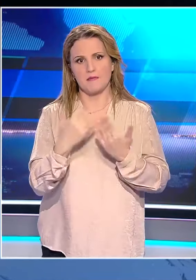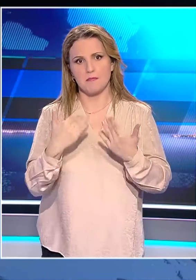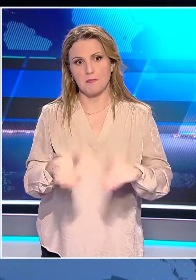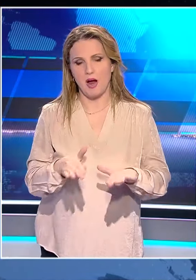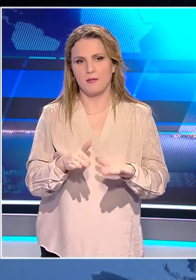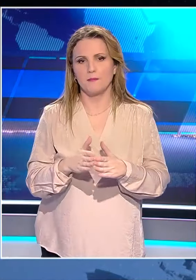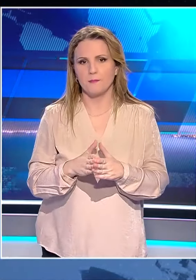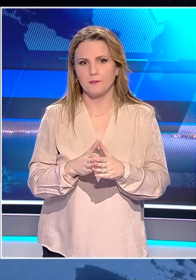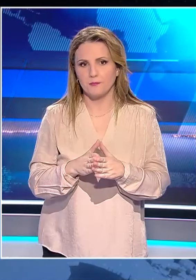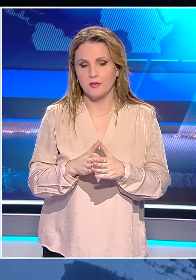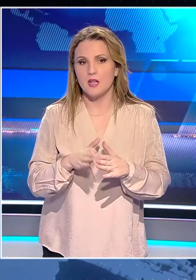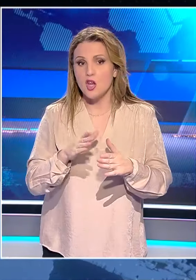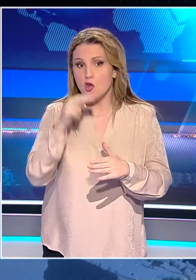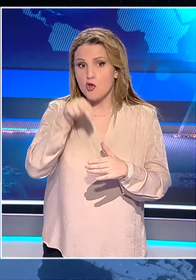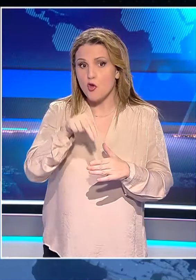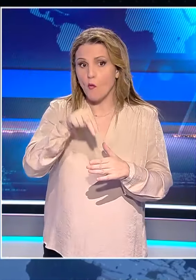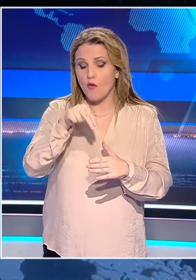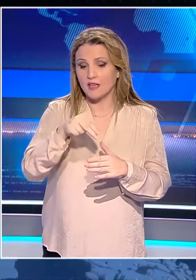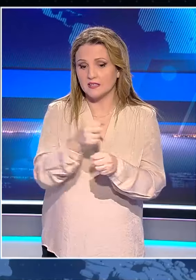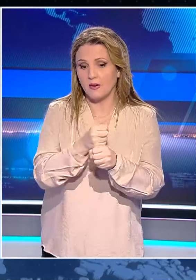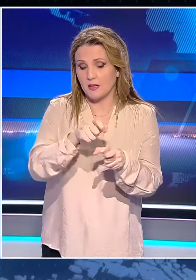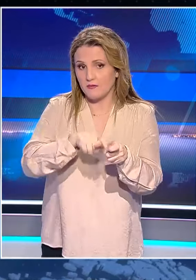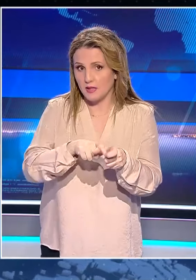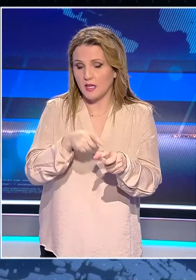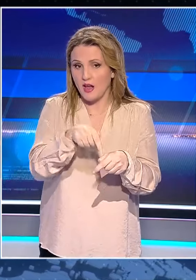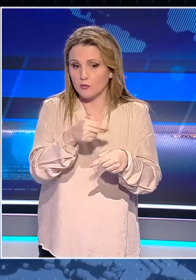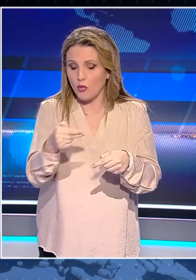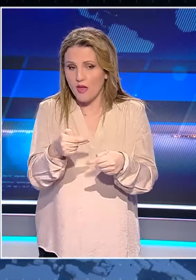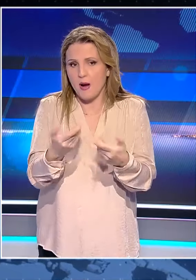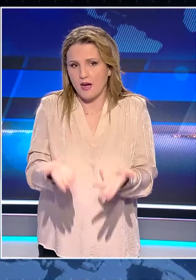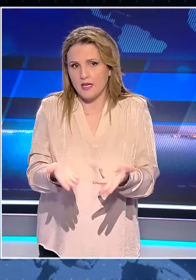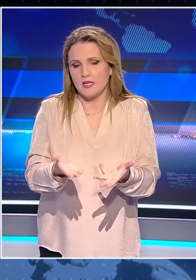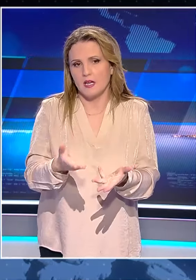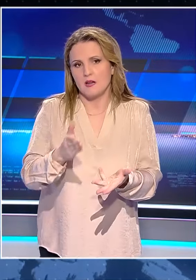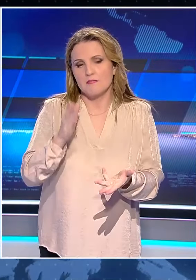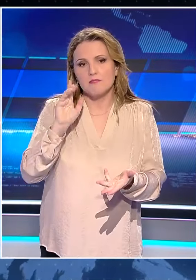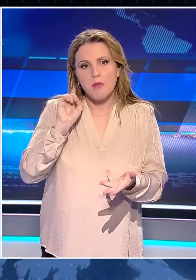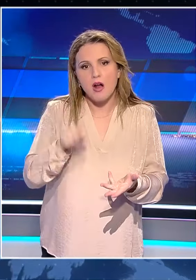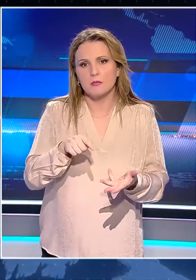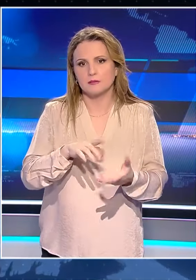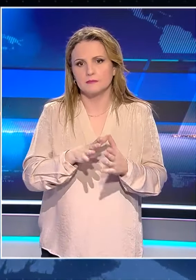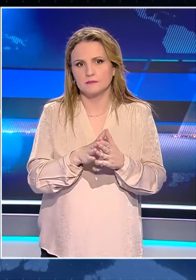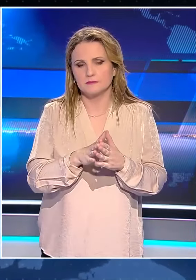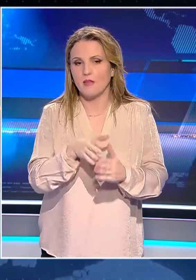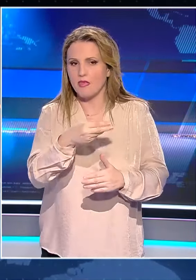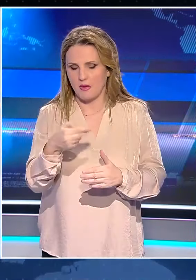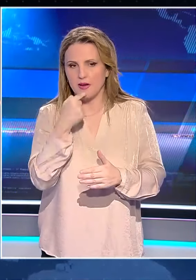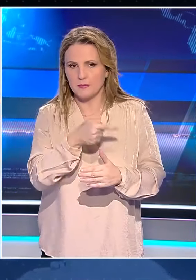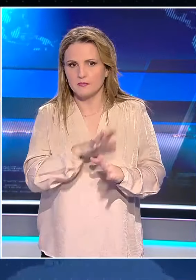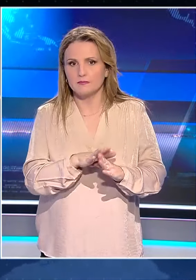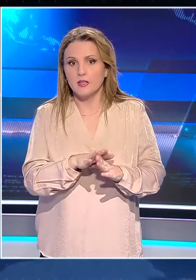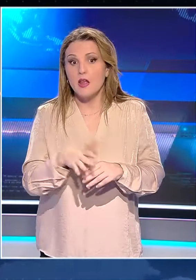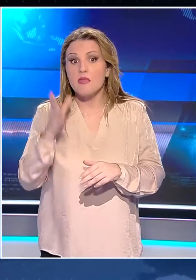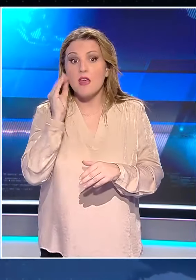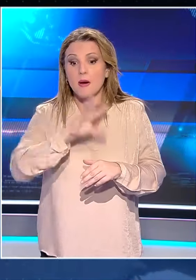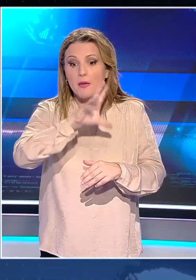παρέμβαση με τρεις καταθέσεις μαρτύρων ανώνυμων μέχρι και σήμερα για τους οποίους δεν μαθαίστηκε